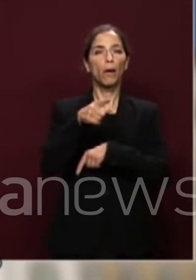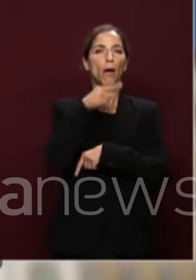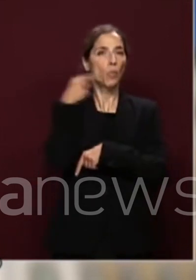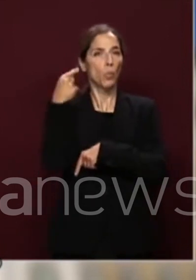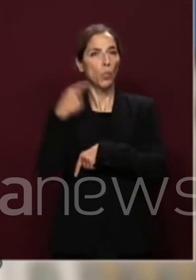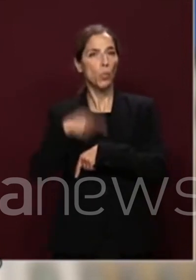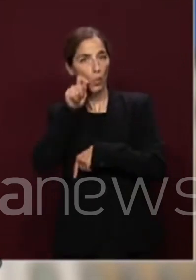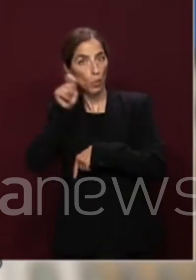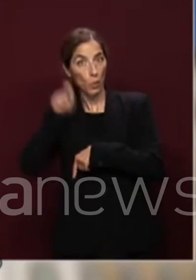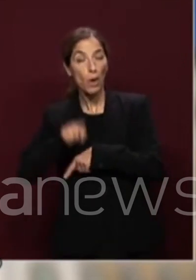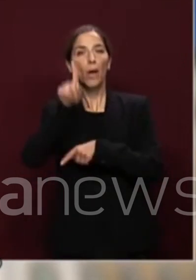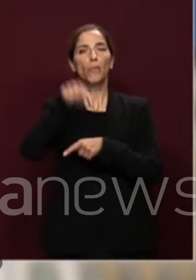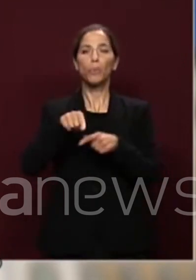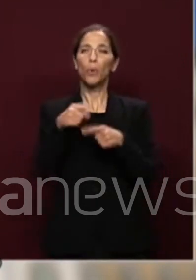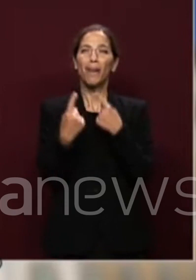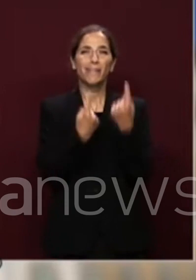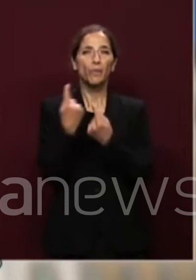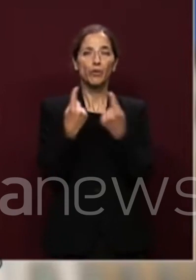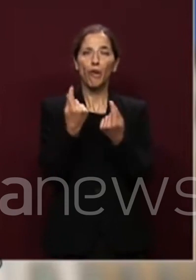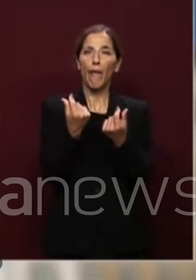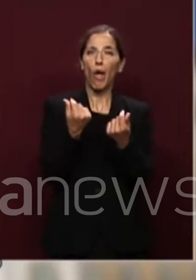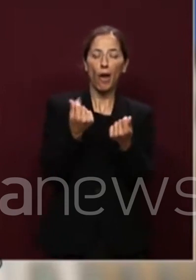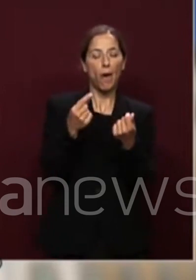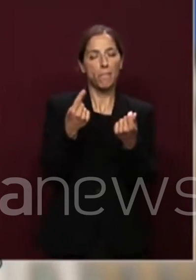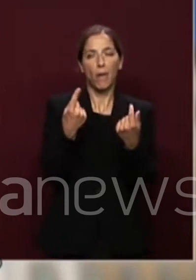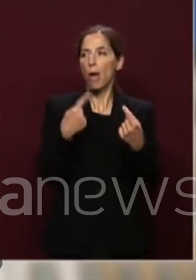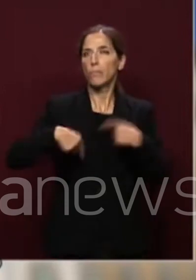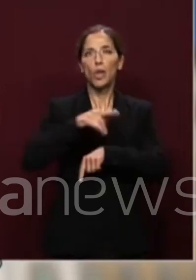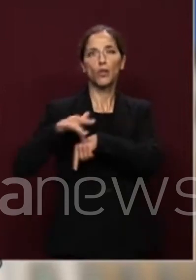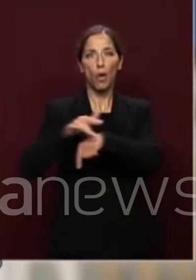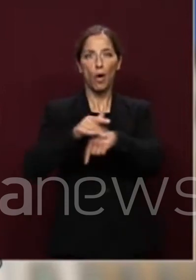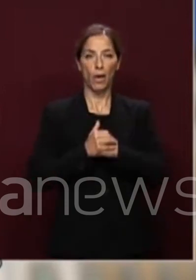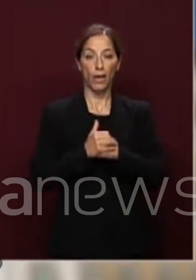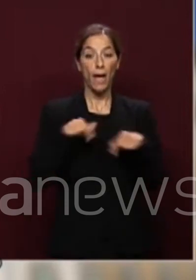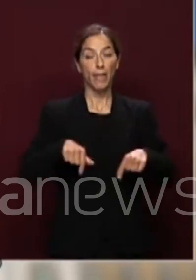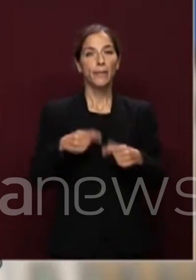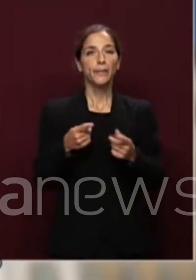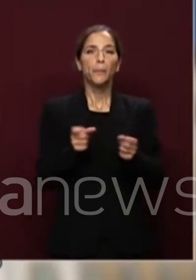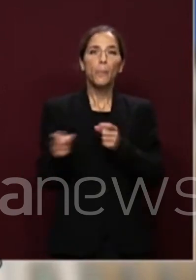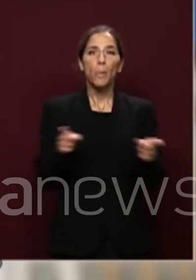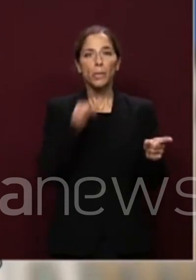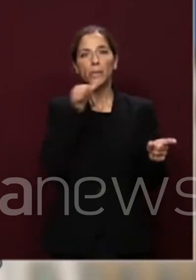E' compito primario anche di questa istituzione costruire un orizzonte di speranza.